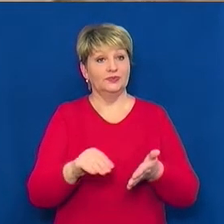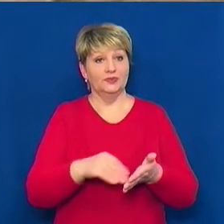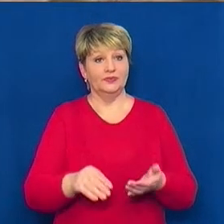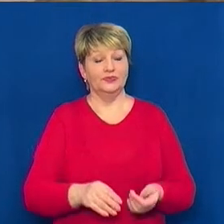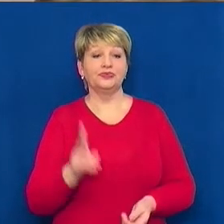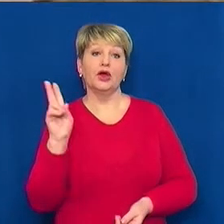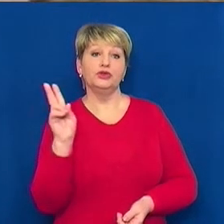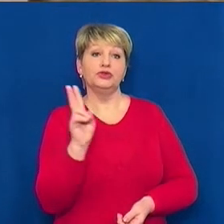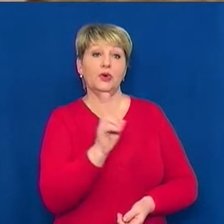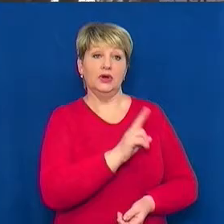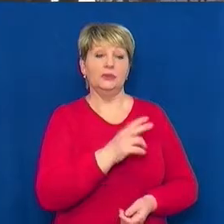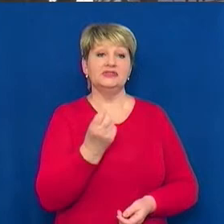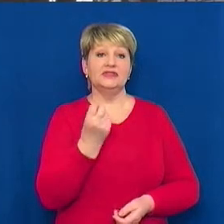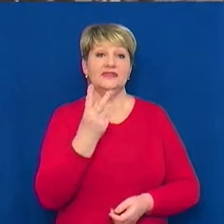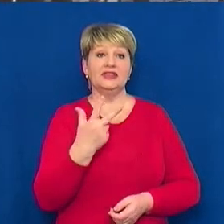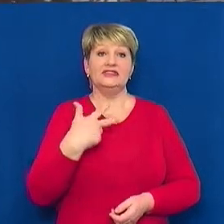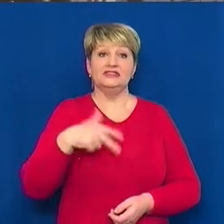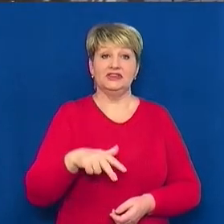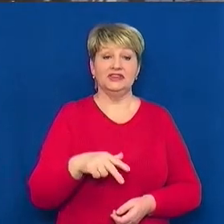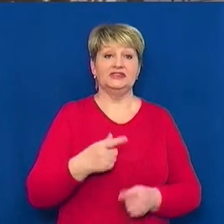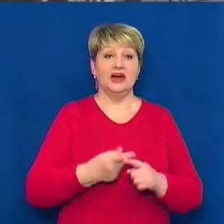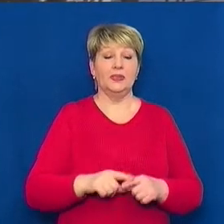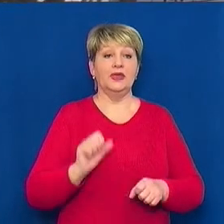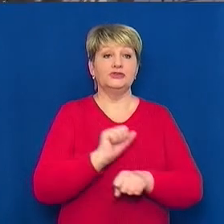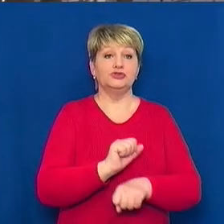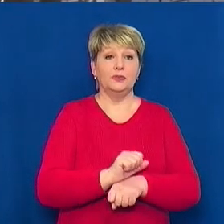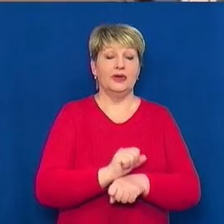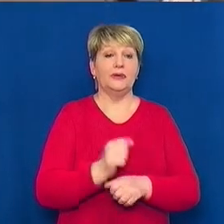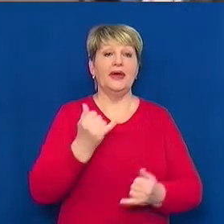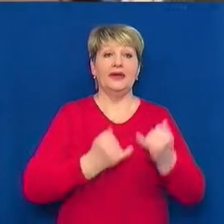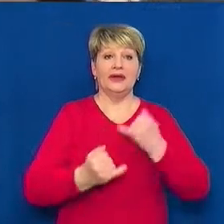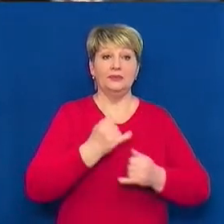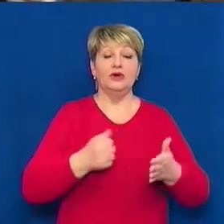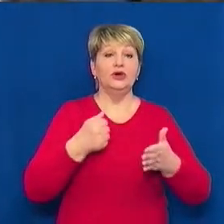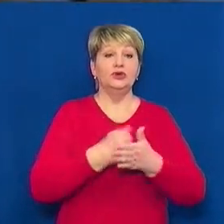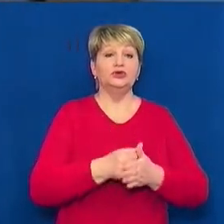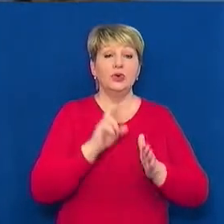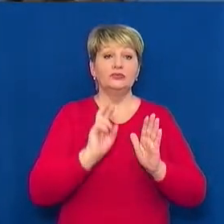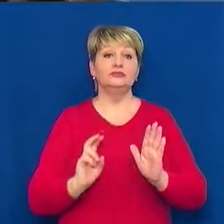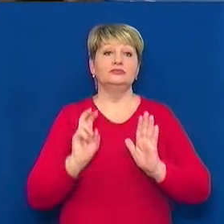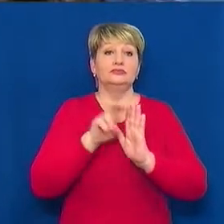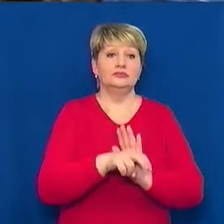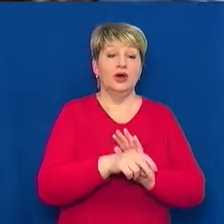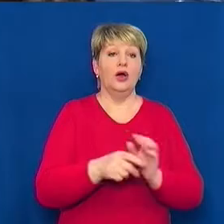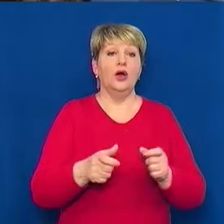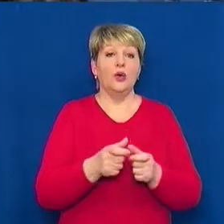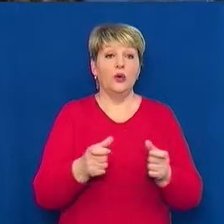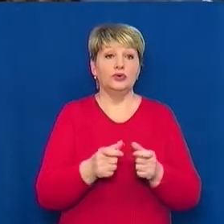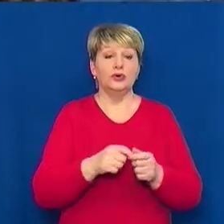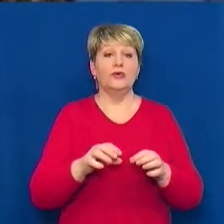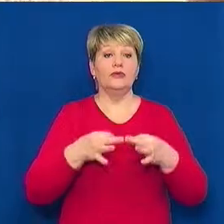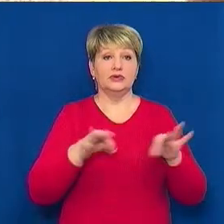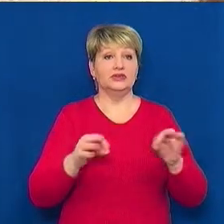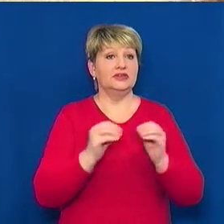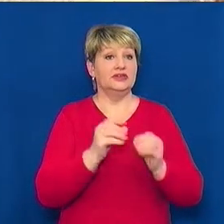Тролейбус приїжджає о 12.31 на зупинку проспект Хіміків. До салону кондуктор Ніна Вухань впускає 10 осіб,